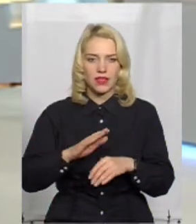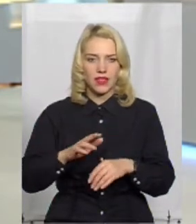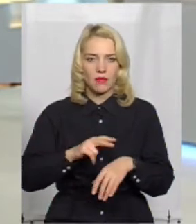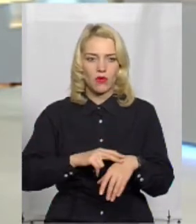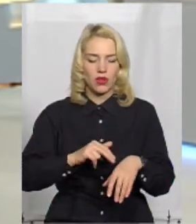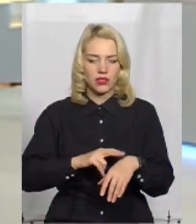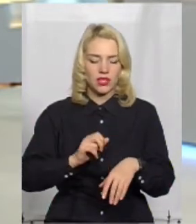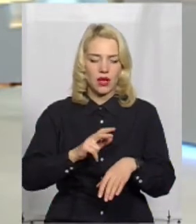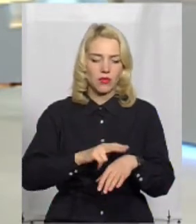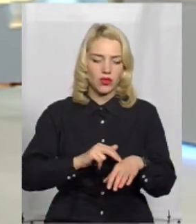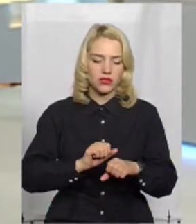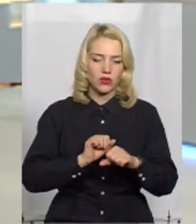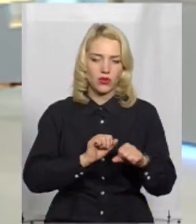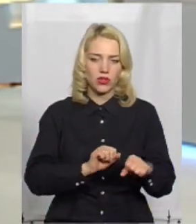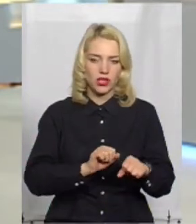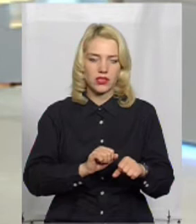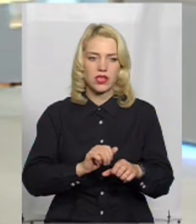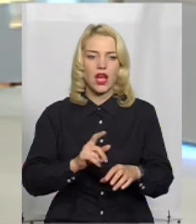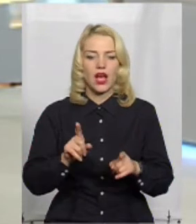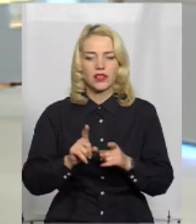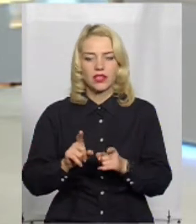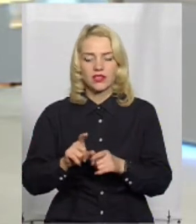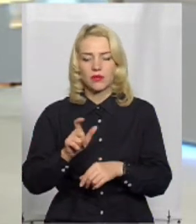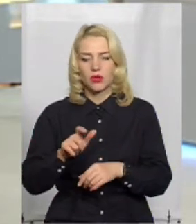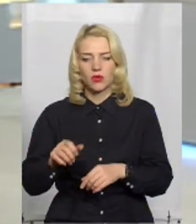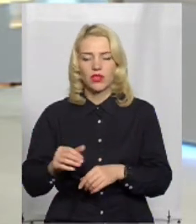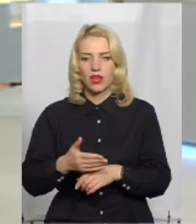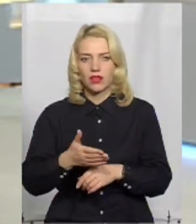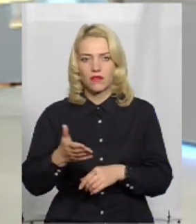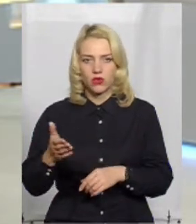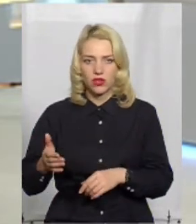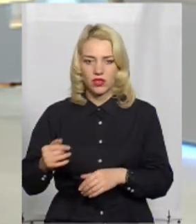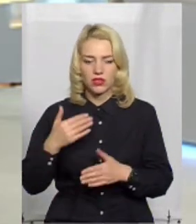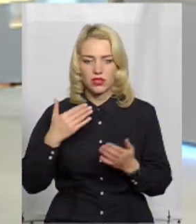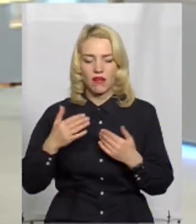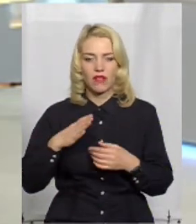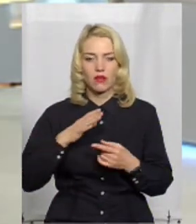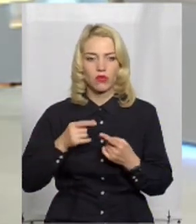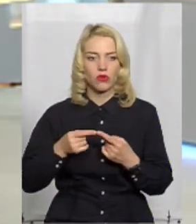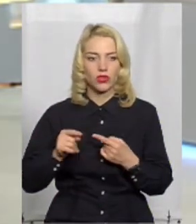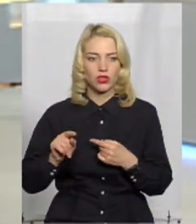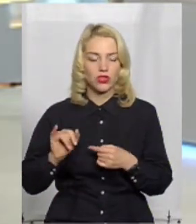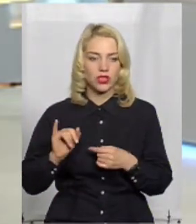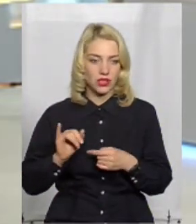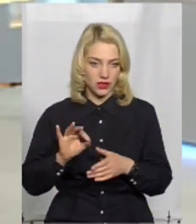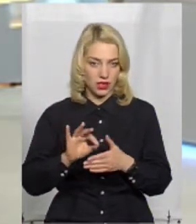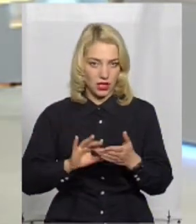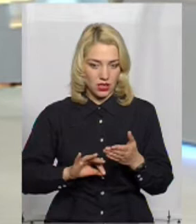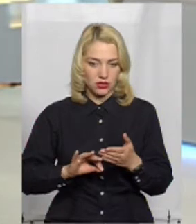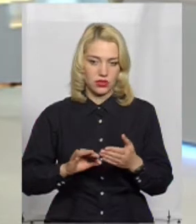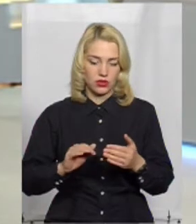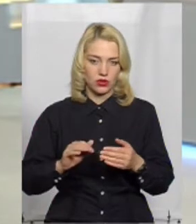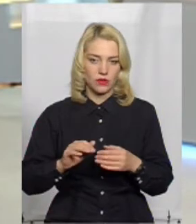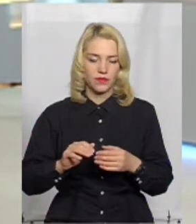поліція охороняє громадський порядок, а такі самі мешканці громади, як вони. І ставлення було зовсім інше. І одразу градус